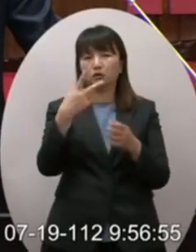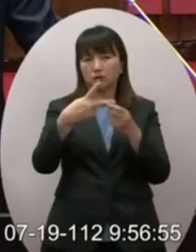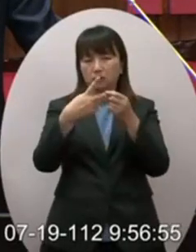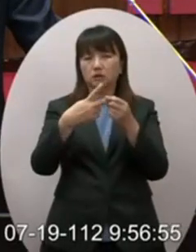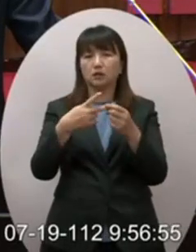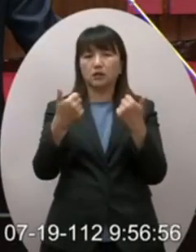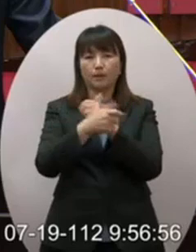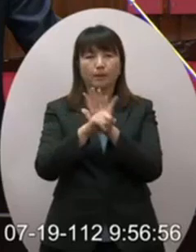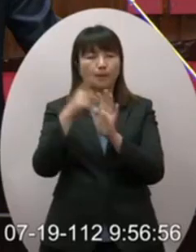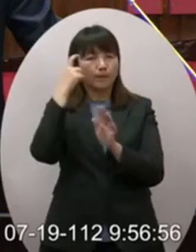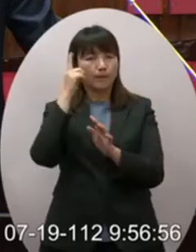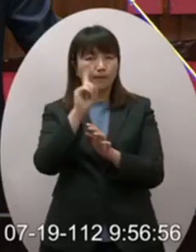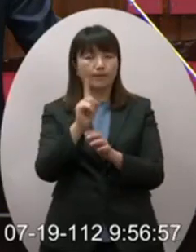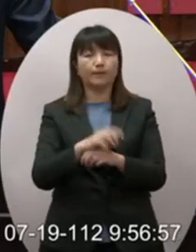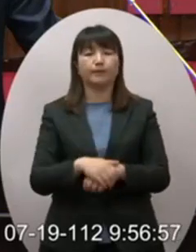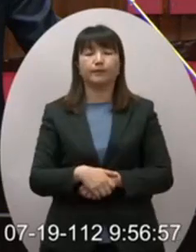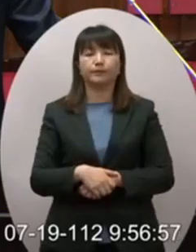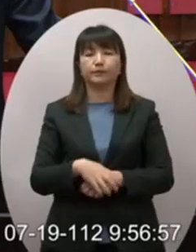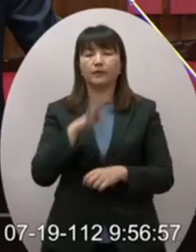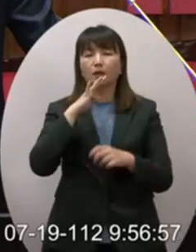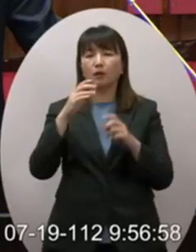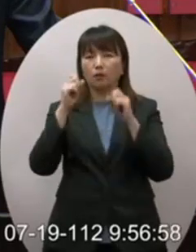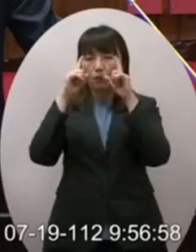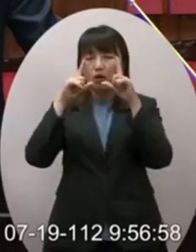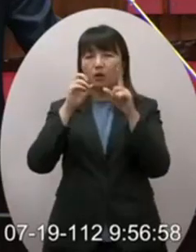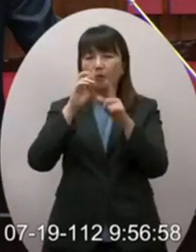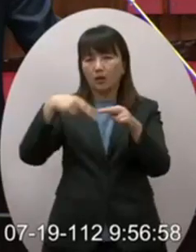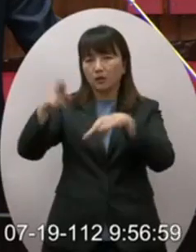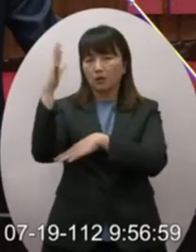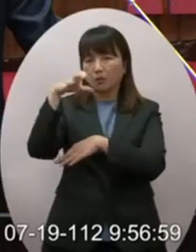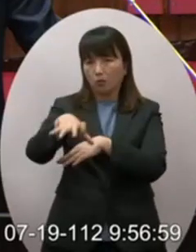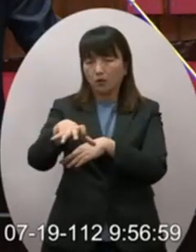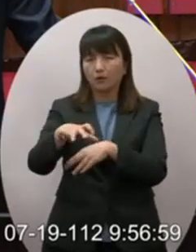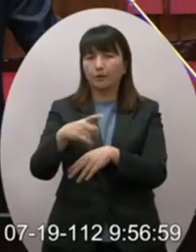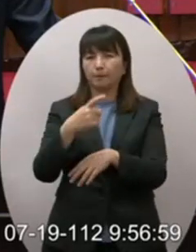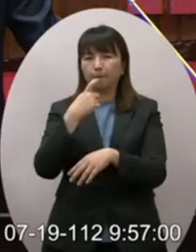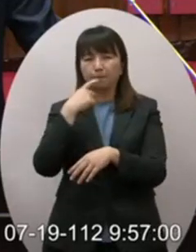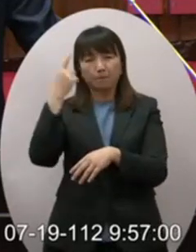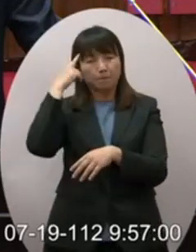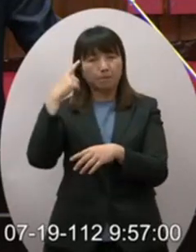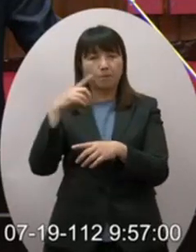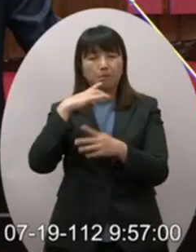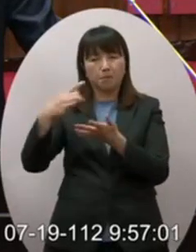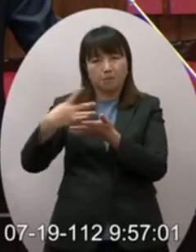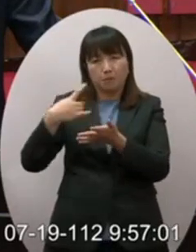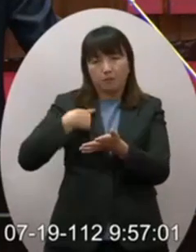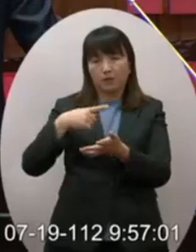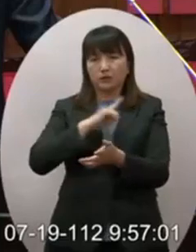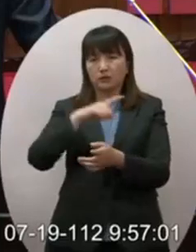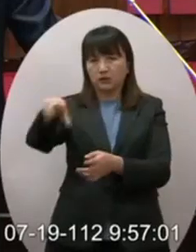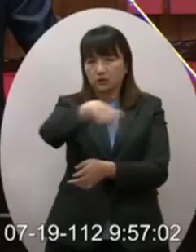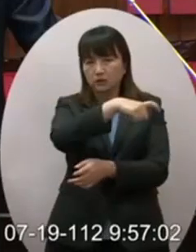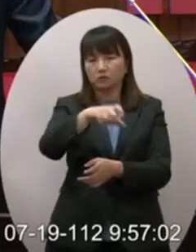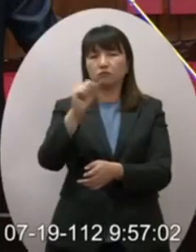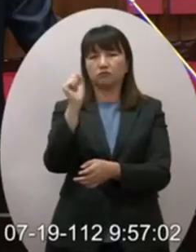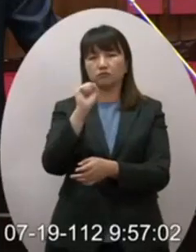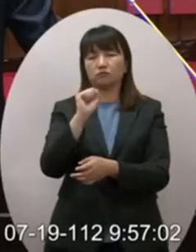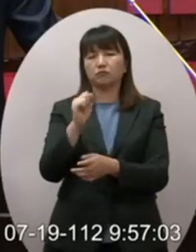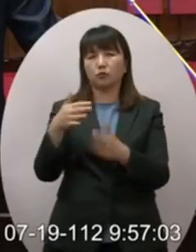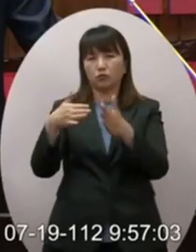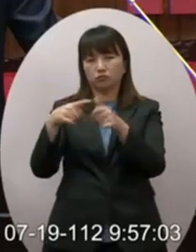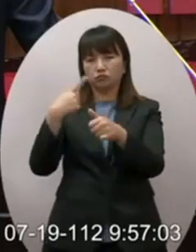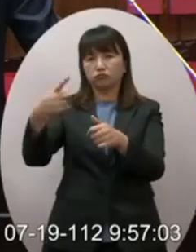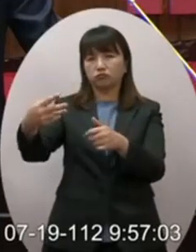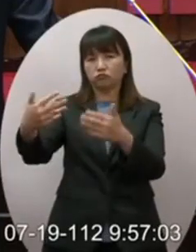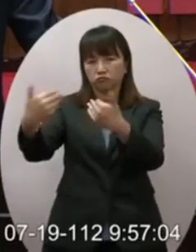是什麼你知道嗎二方面就是提醒行政部門不要意圖跳過國會不要意圖跳